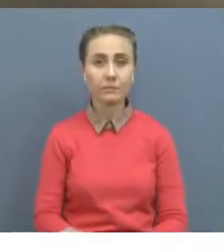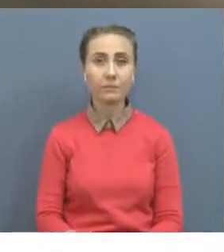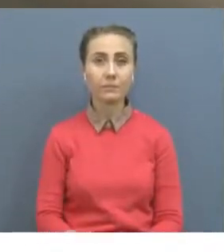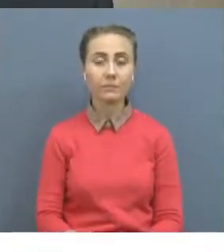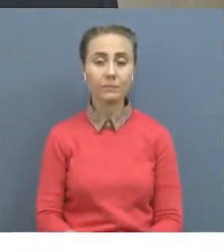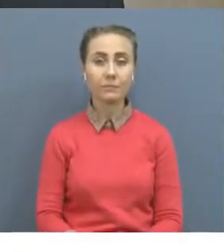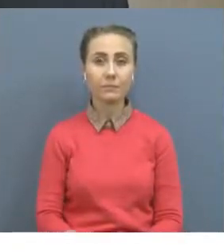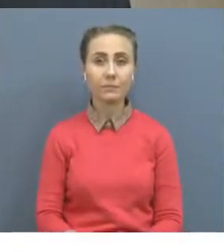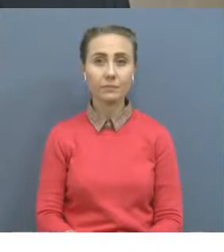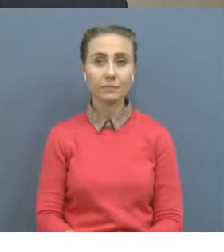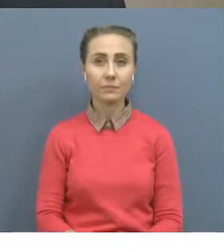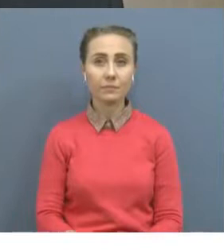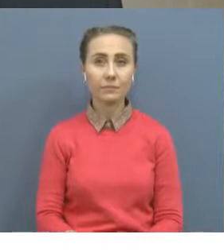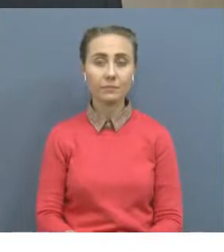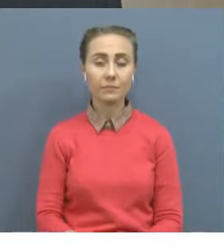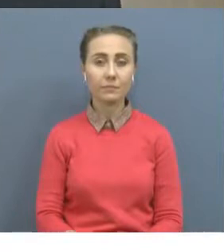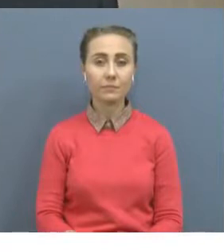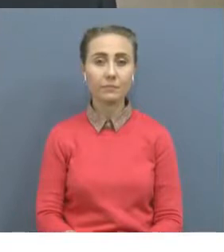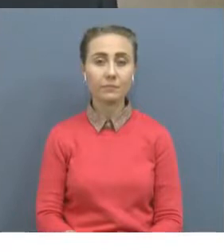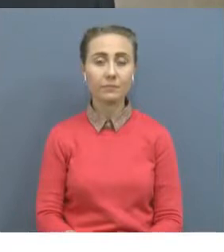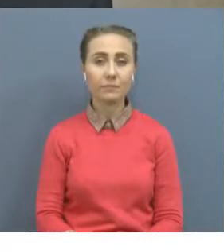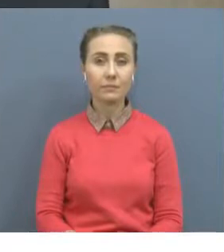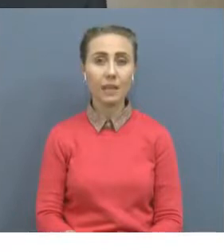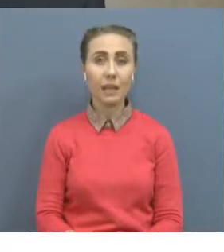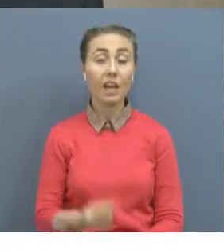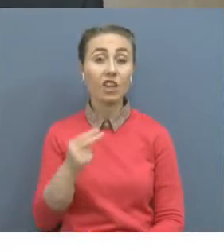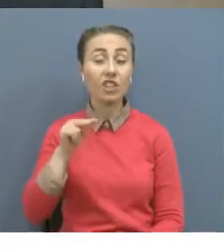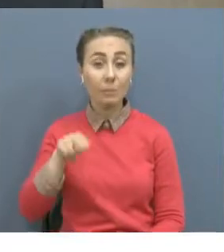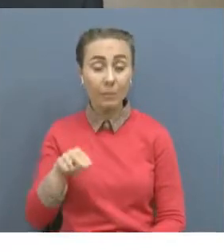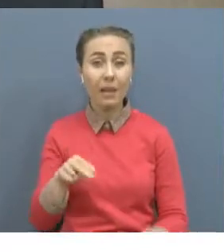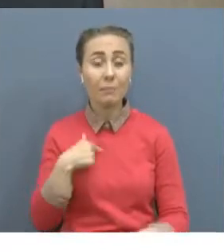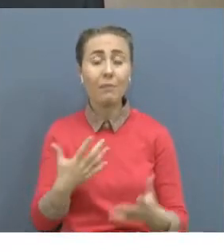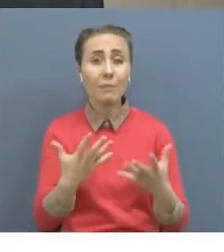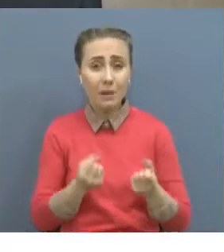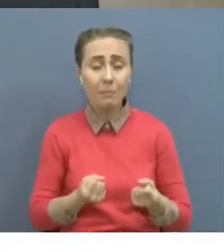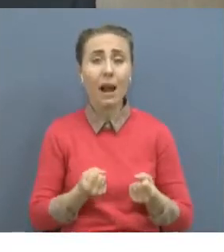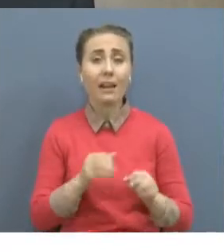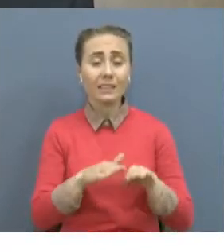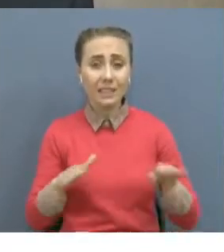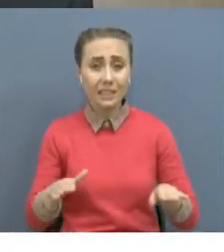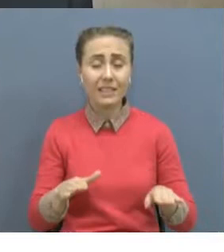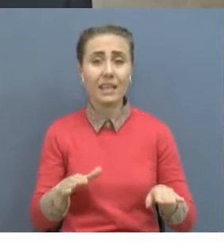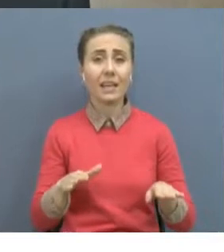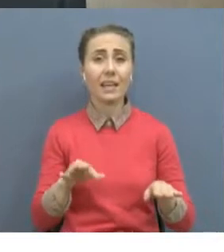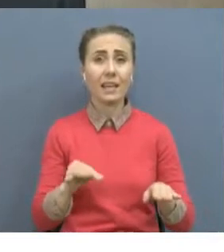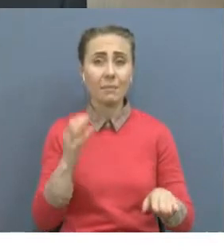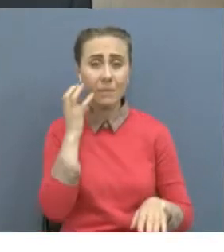Осы бақытқа дейін тек қана қатты ұстер ауырғандарды солардыға бұлдардық.